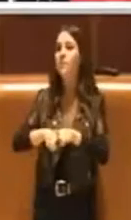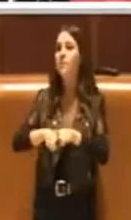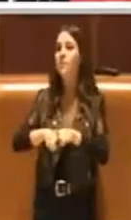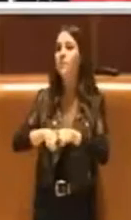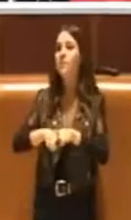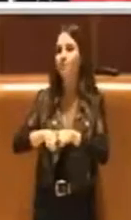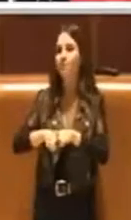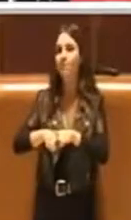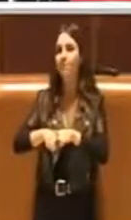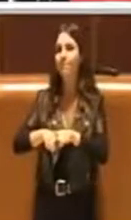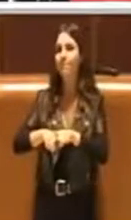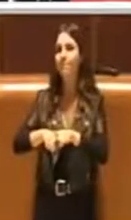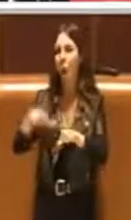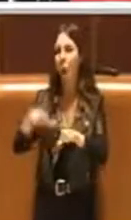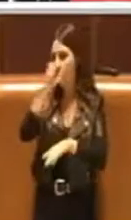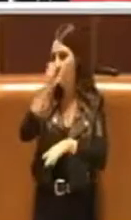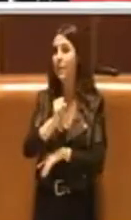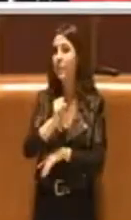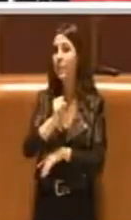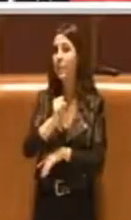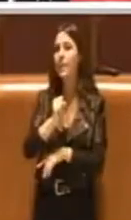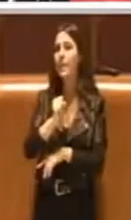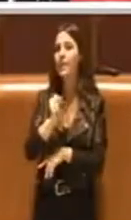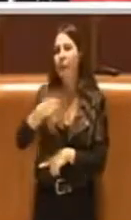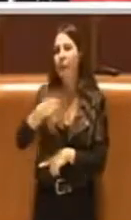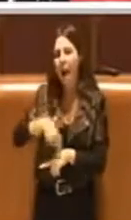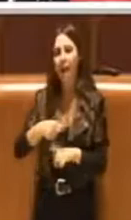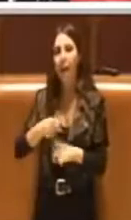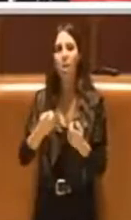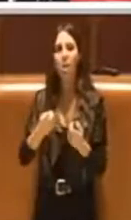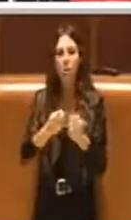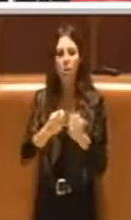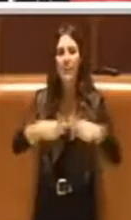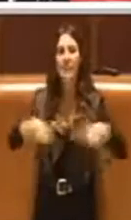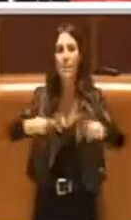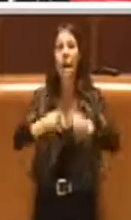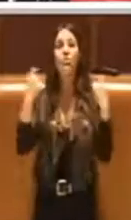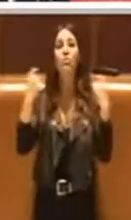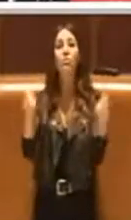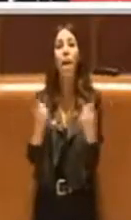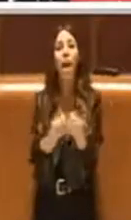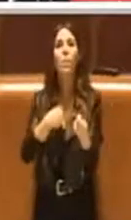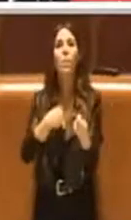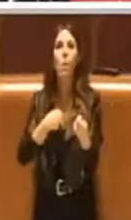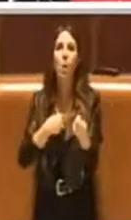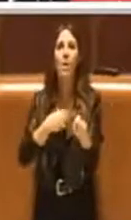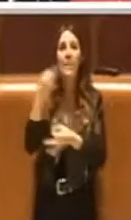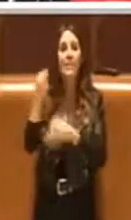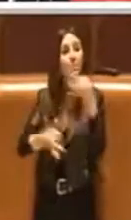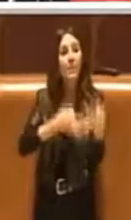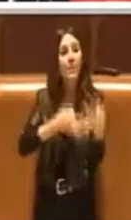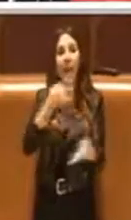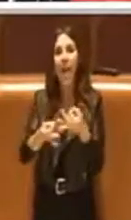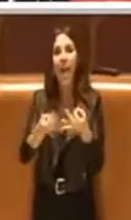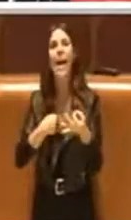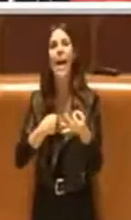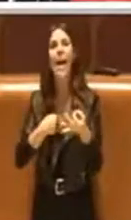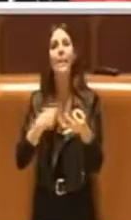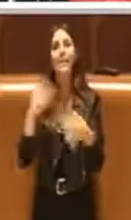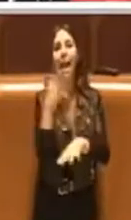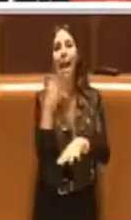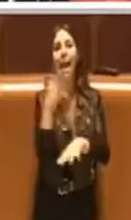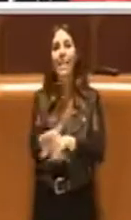senso più allargato a tutta l'assemblea quali fossero le ragioni e quali fossero gli interventi correttiti che si